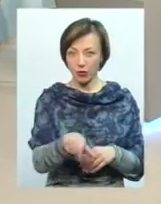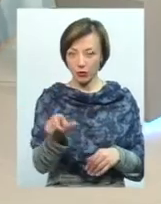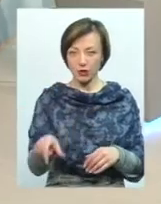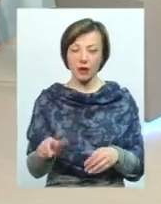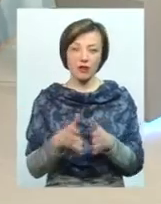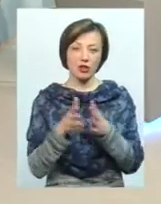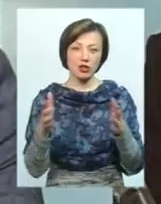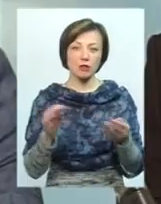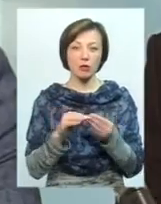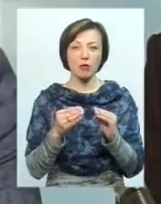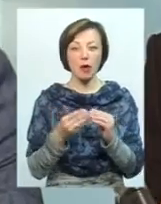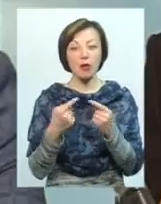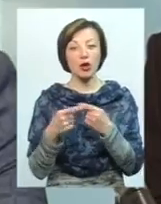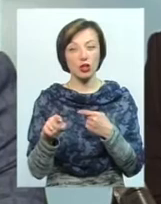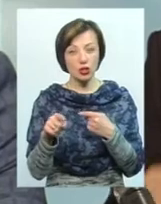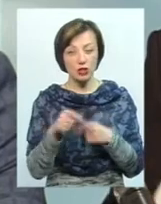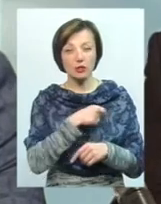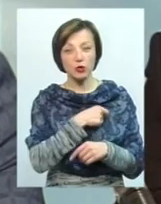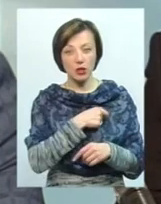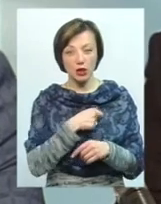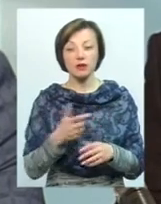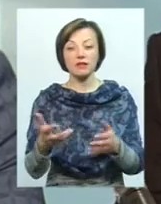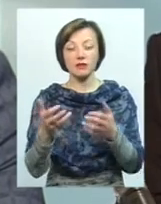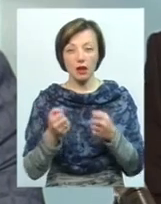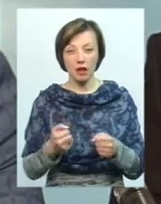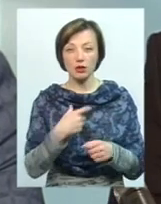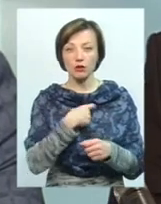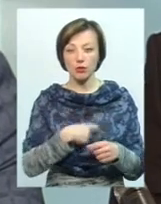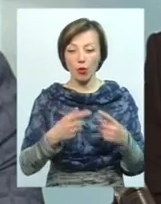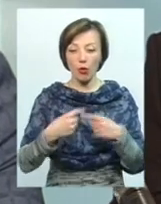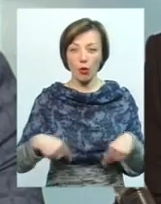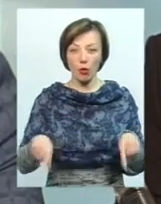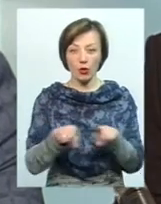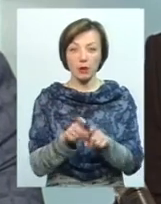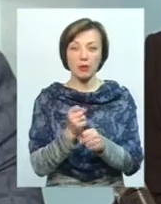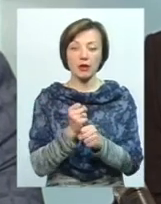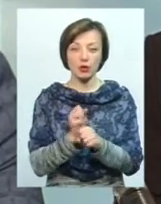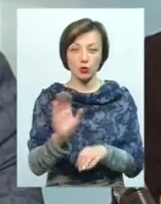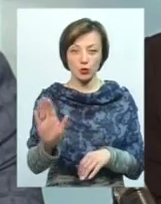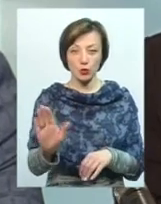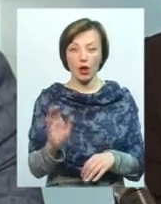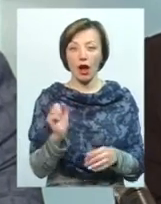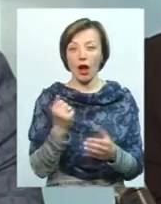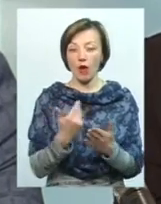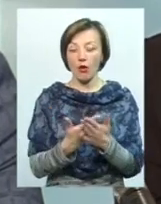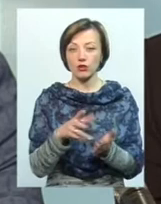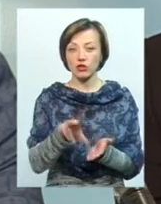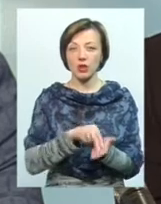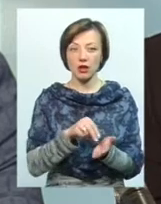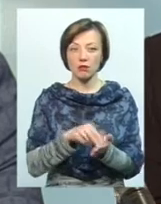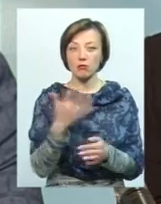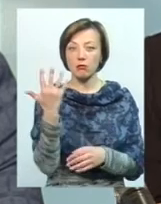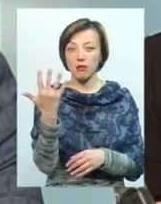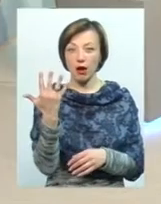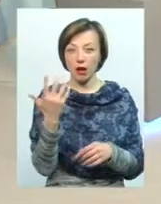величезна проблема. Хоч інші депутати взяли собі округ, де не обрали депутати, і працюють. А ось у Черкасах там п'ять